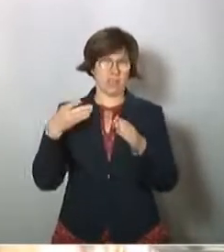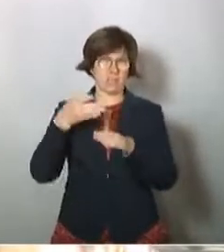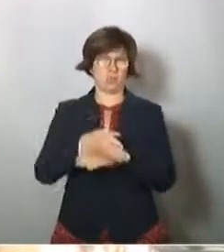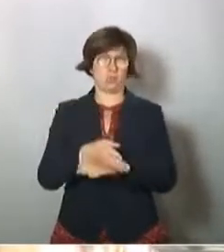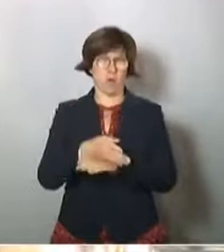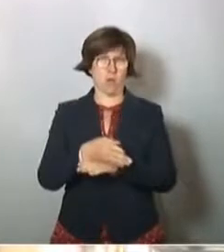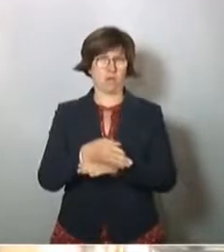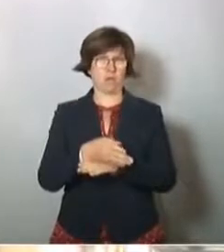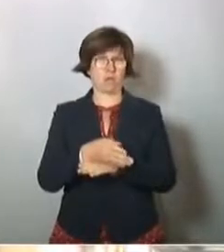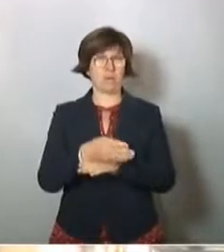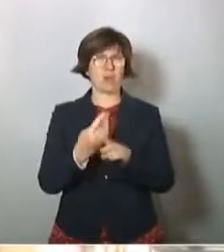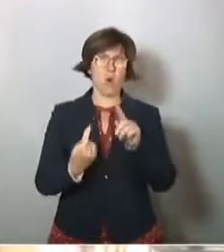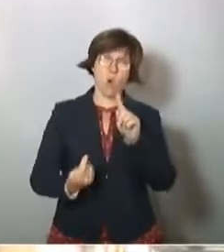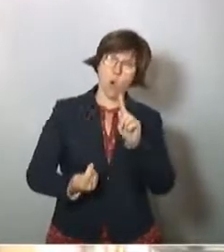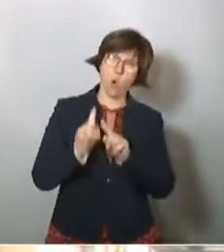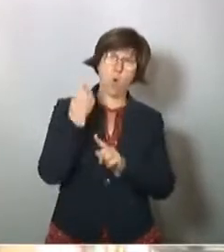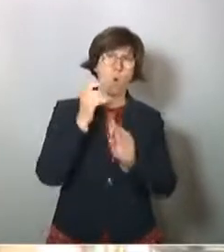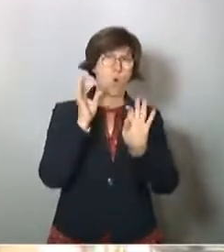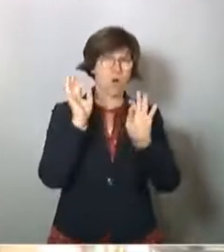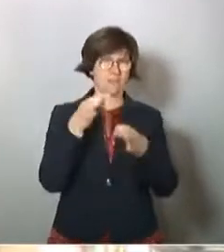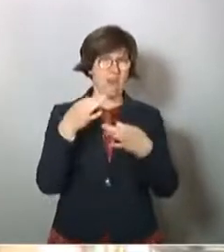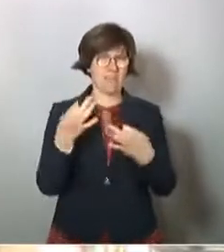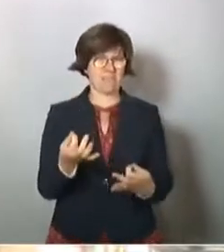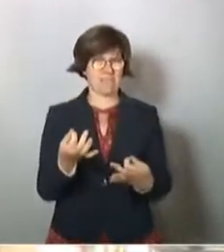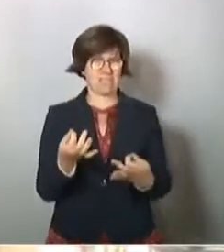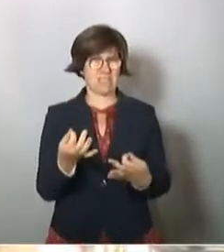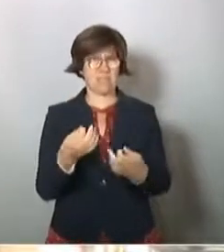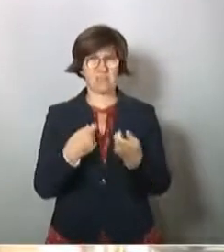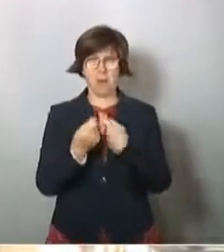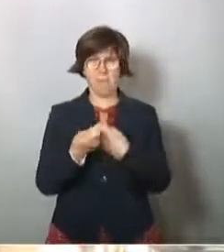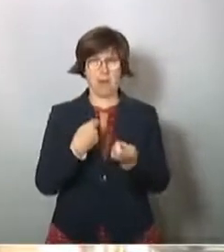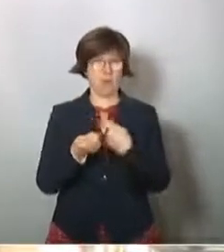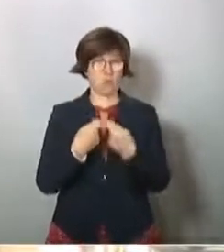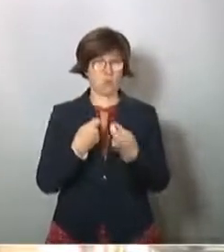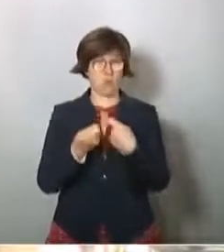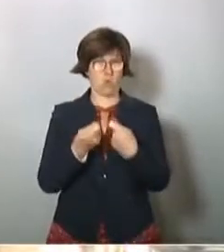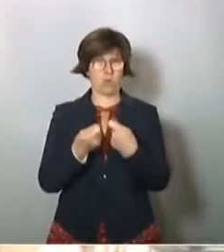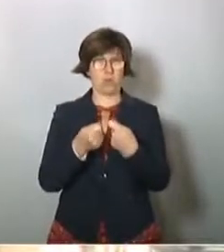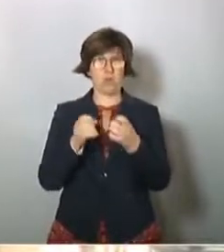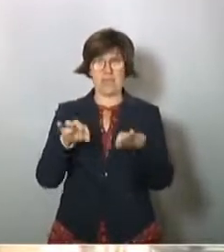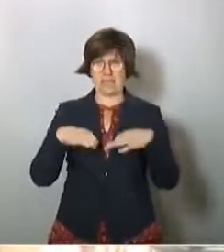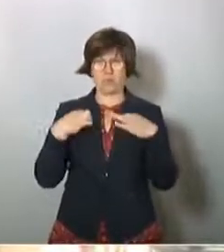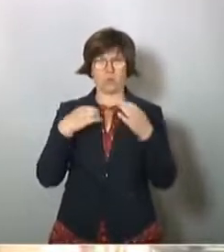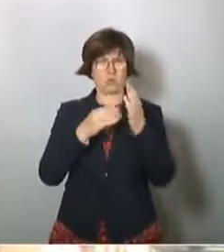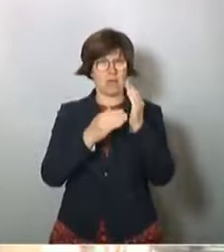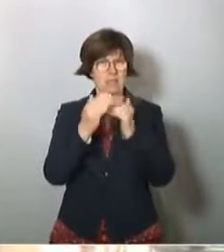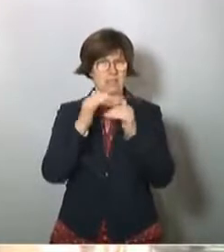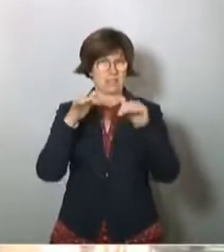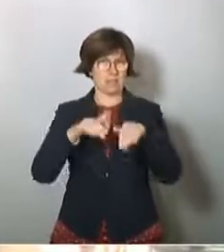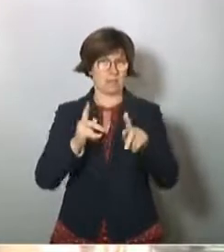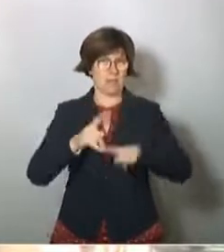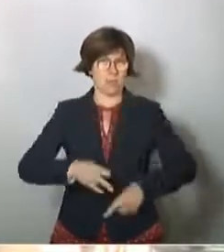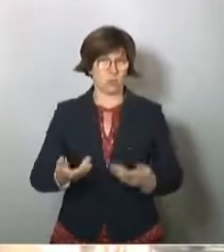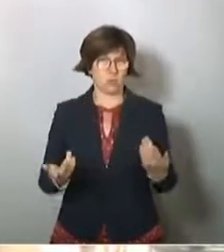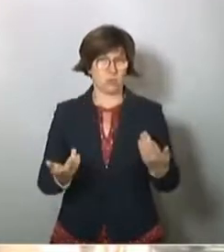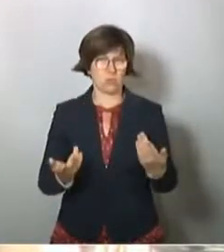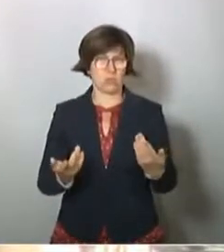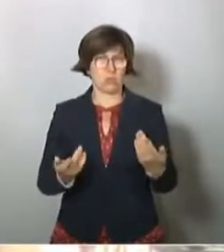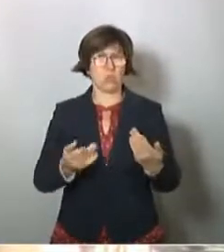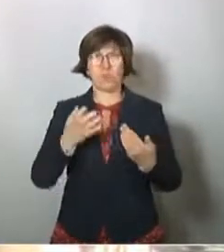hochqualifizierter Behandlung zu Gesundheitssystemen statt